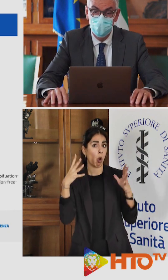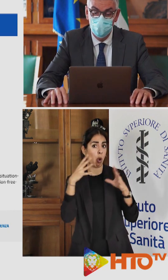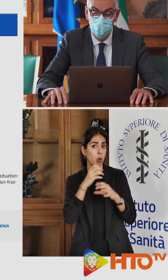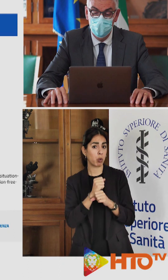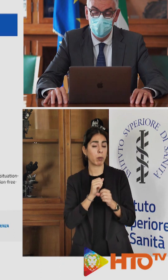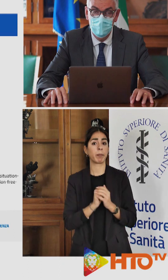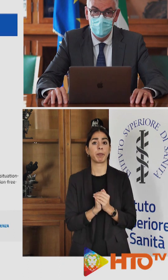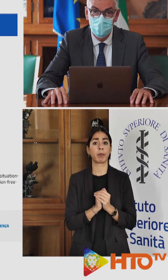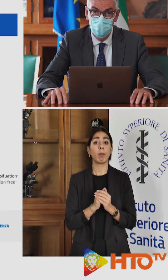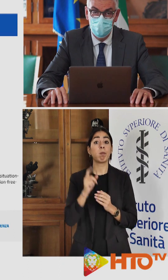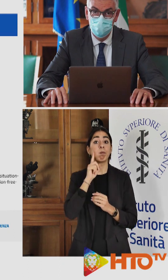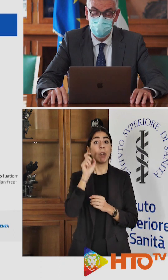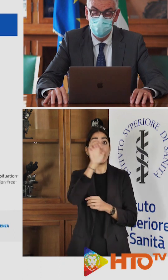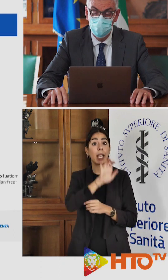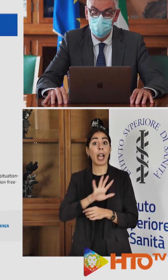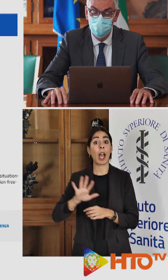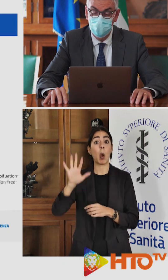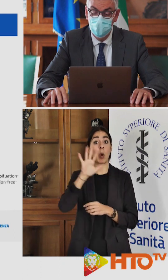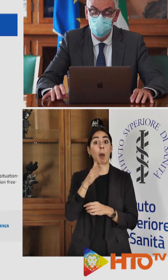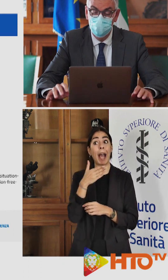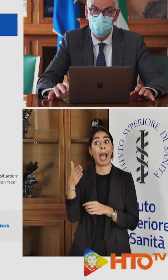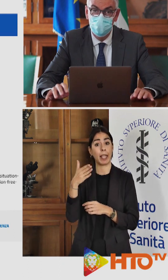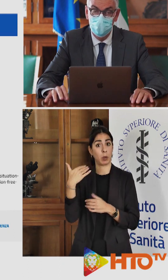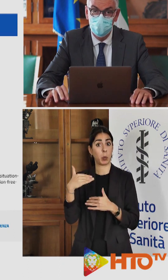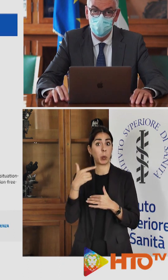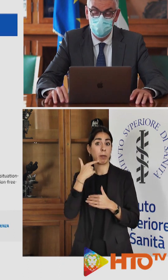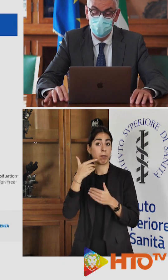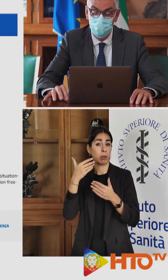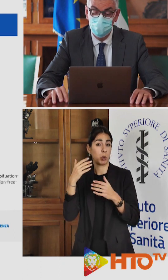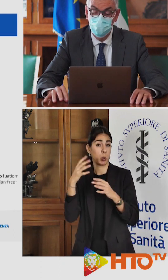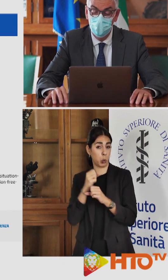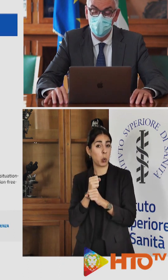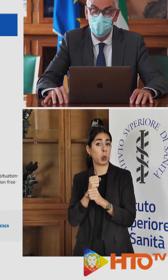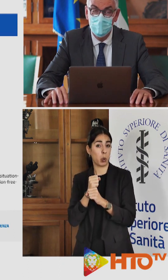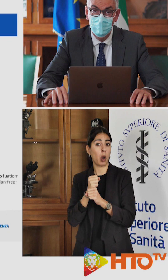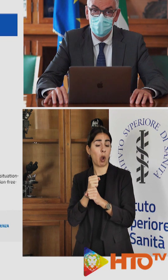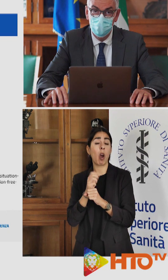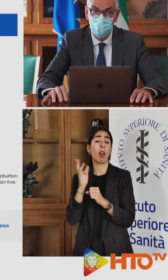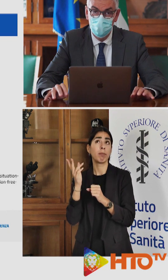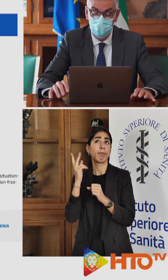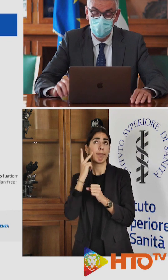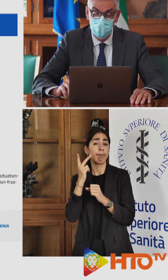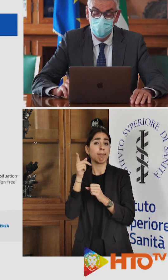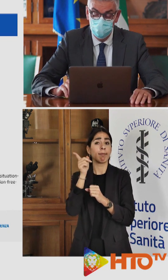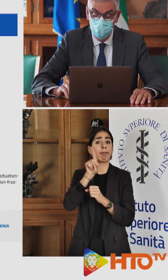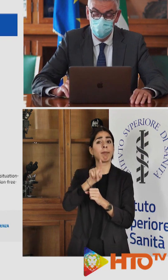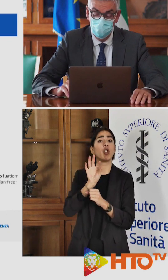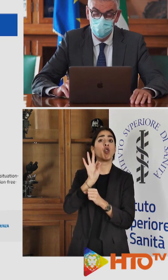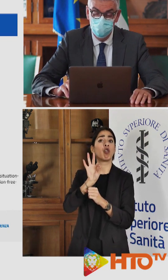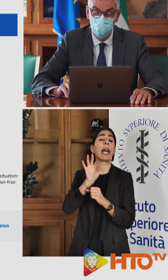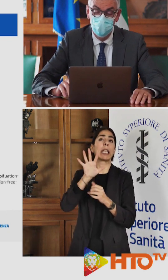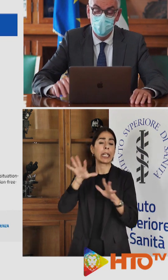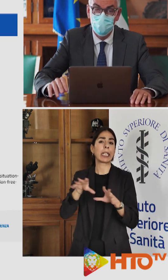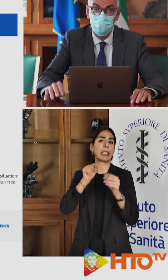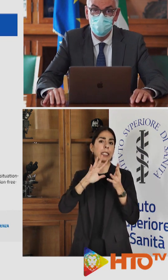est dell'Europa con una circolazione molto elevata, ma vedete che anche i paesi del centro Europa cominciano a cambiare l'entamento